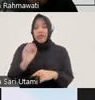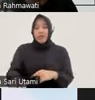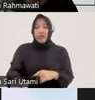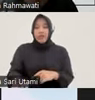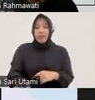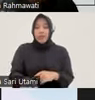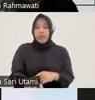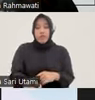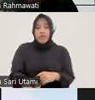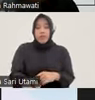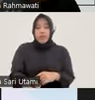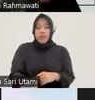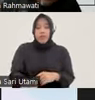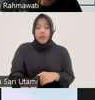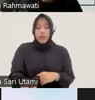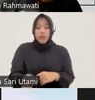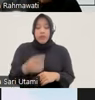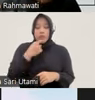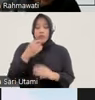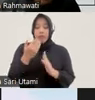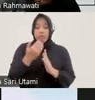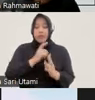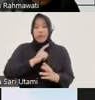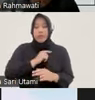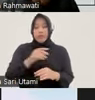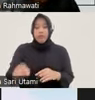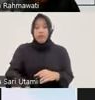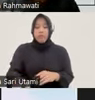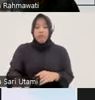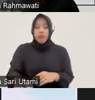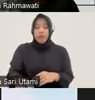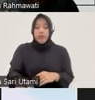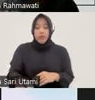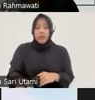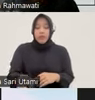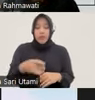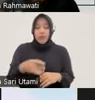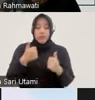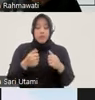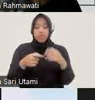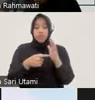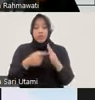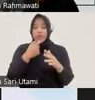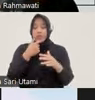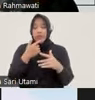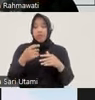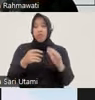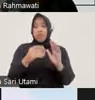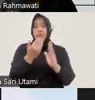dan nilai-nilainya dan ketika dia masuk ke mekanisme perdana-pidana kita bisa memperkenalkan mekanisme-mekanisme tersebut